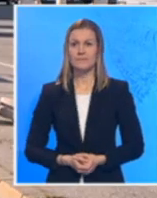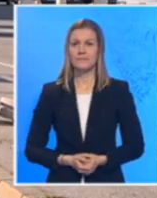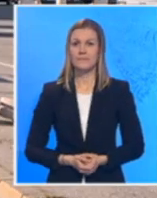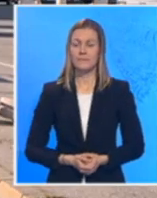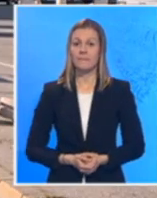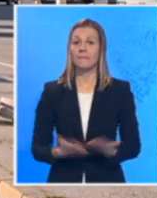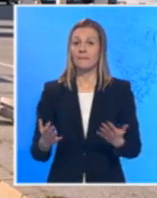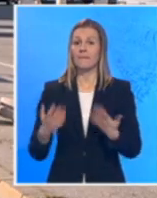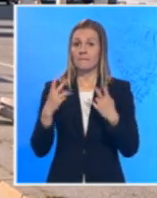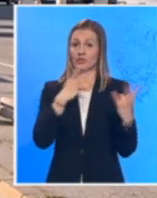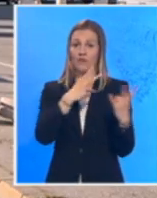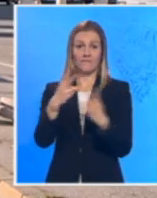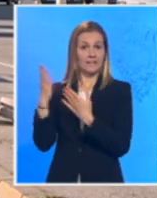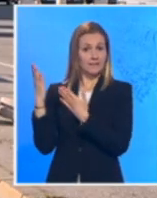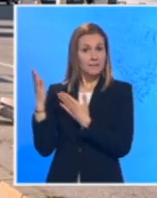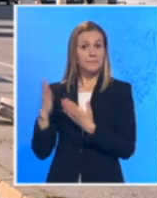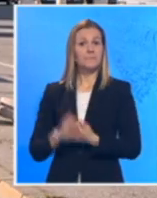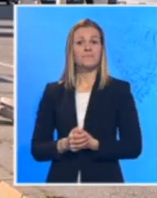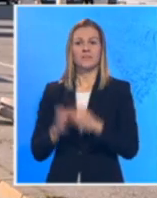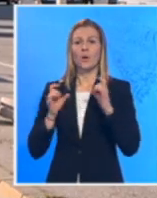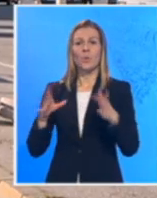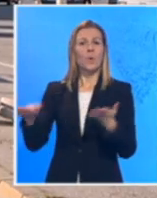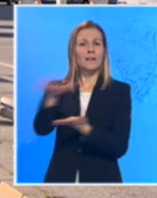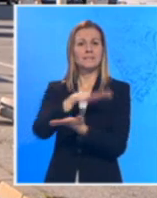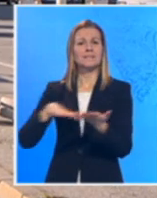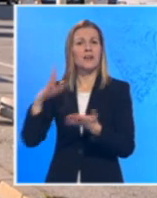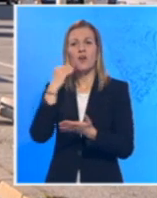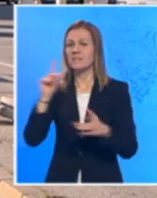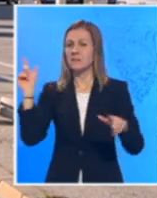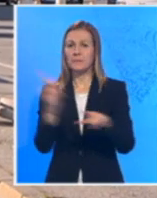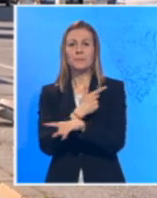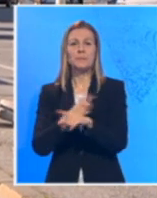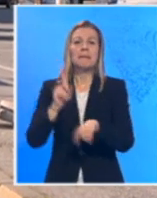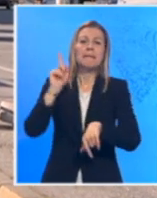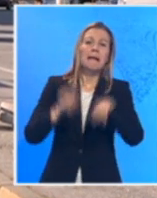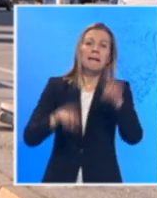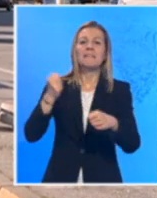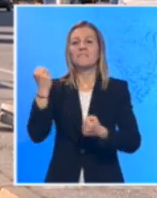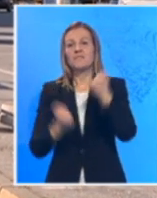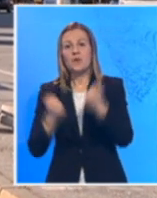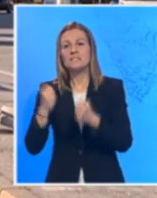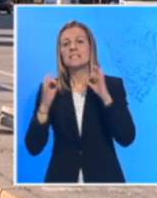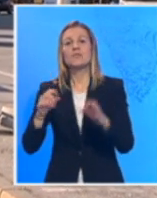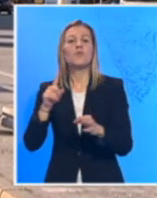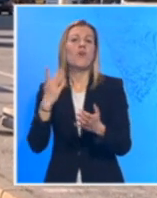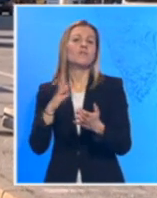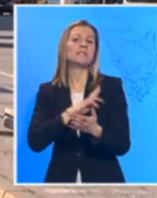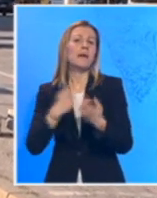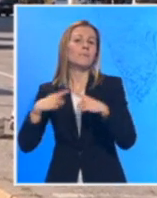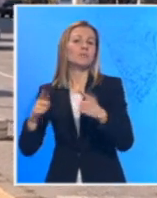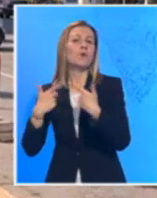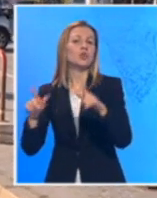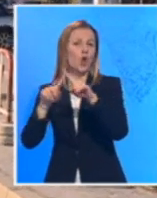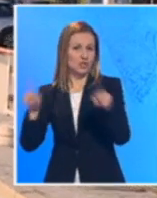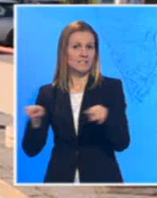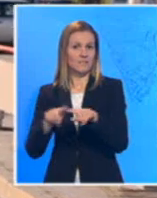Evo, kao što možete vidjeti, sami slikom, ulice Novog Sada su gotovo puste, prolaze po neko vozilo, verovatno sa posebnim dozvolama. Iza mene